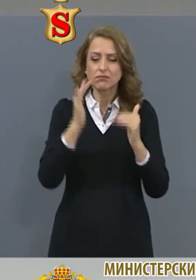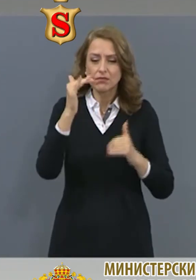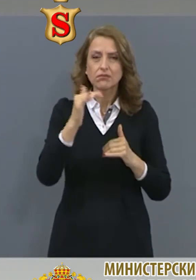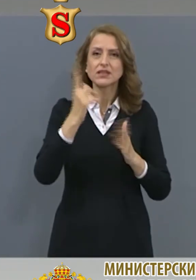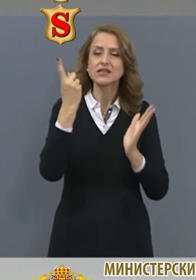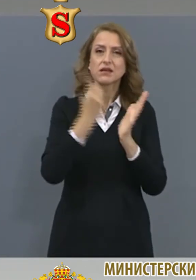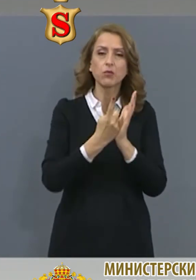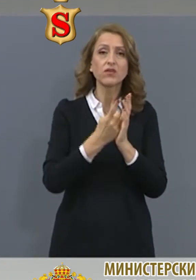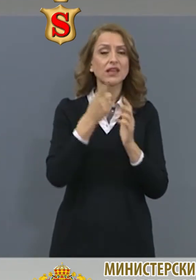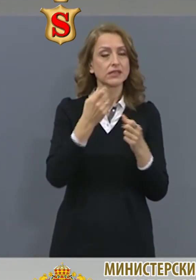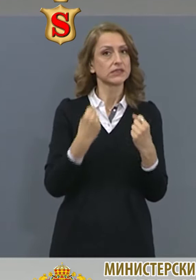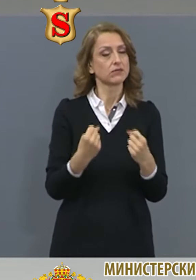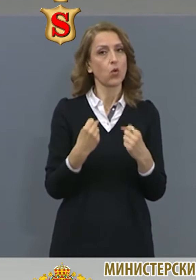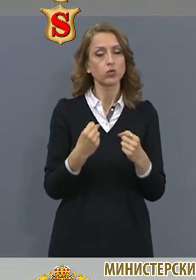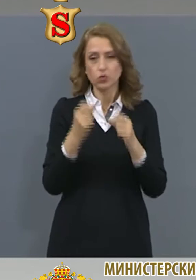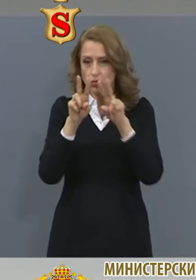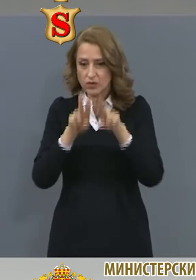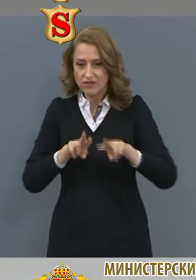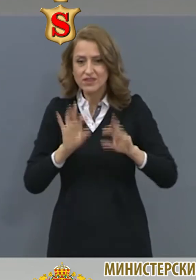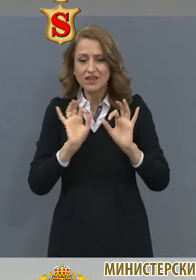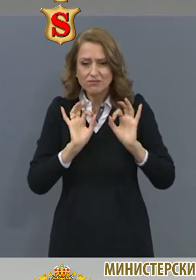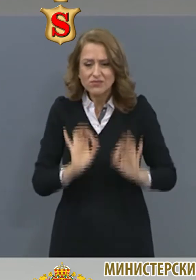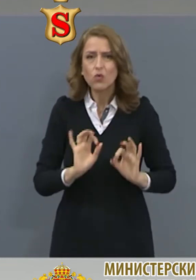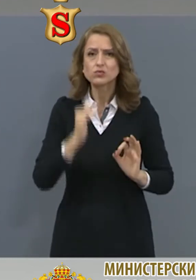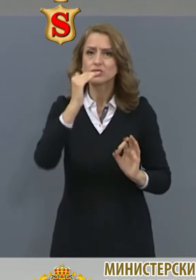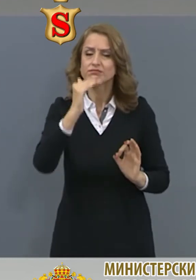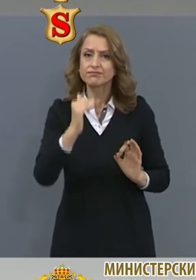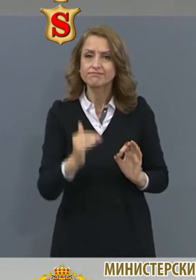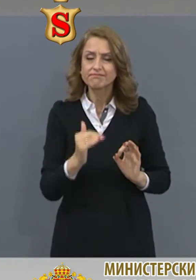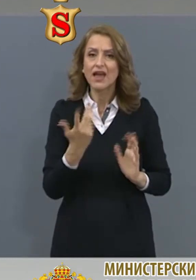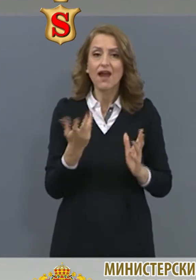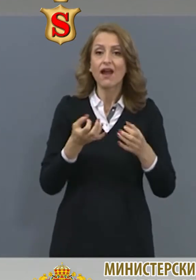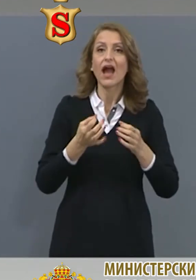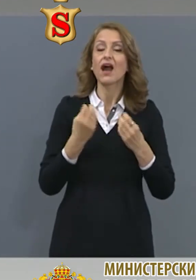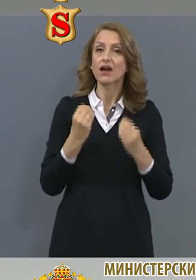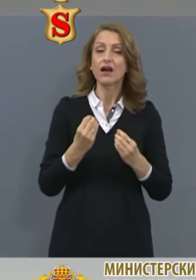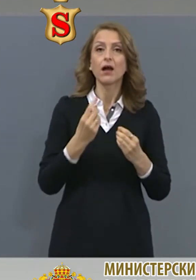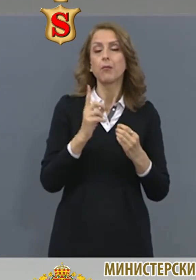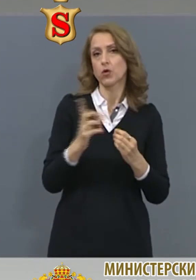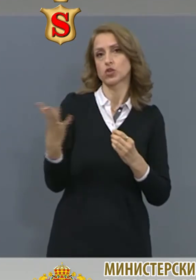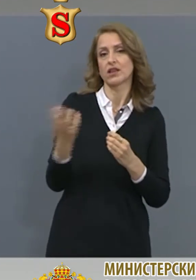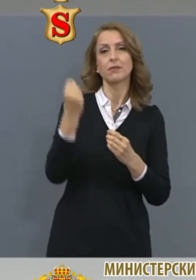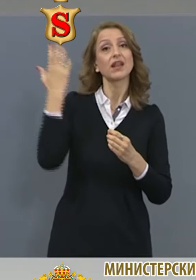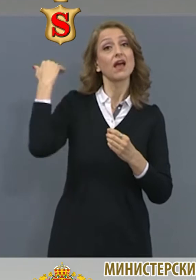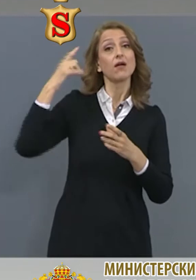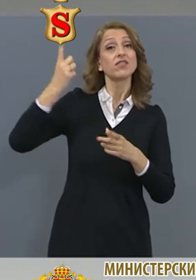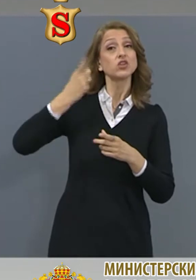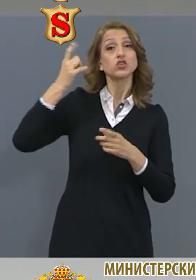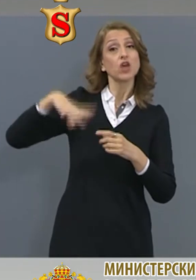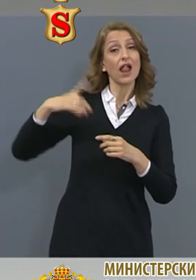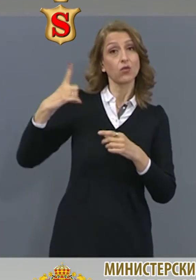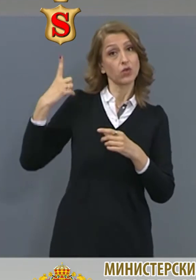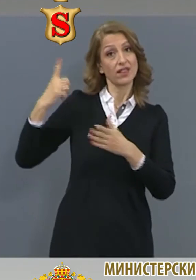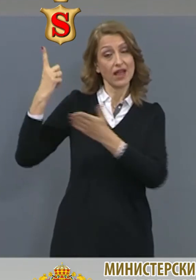се ориентирате как излежда тя в актуален вид, чрез това, което може да намерите като първоначална заповед и седем